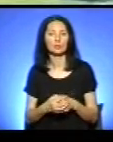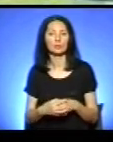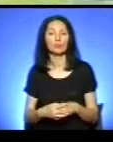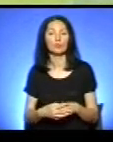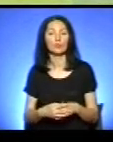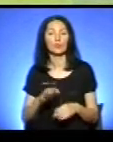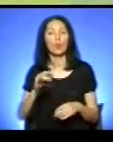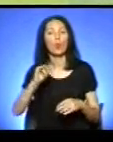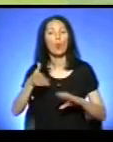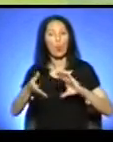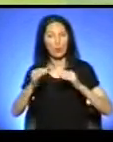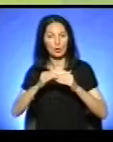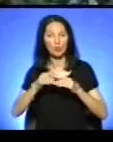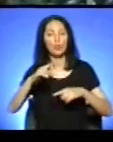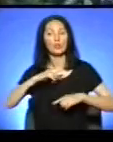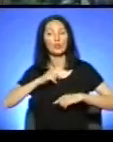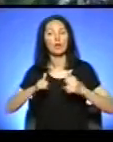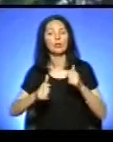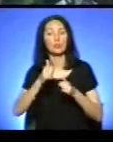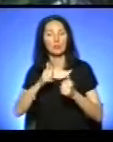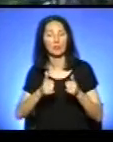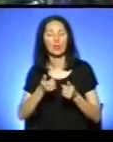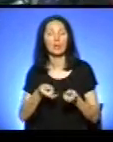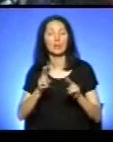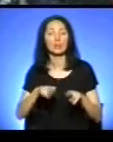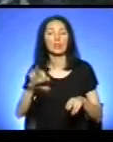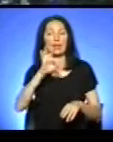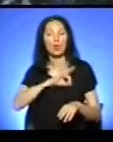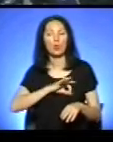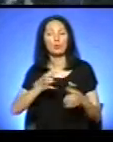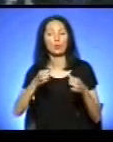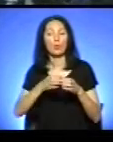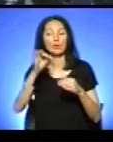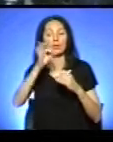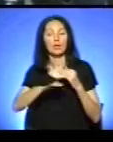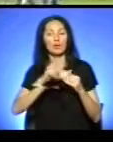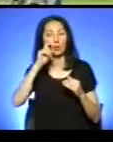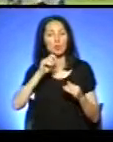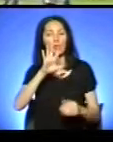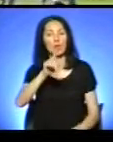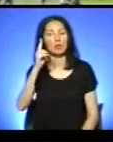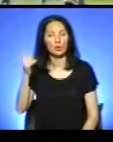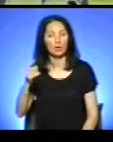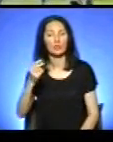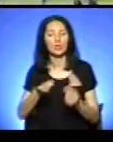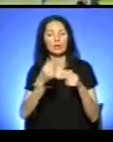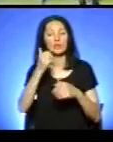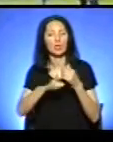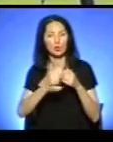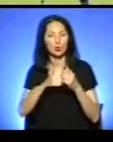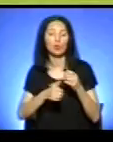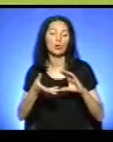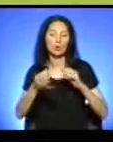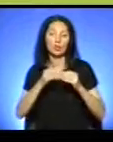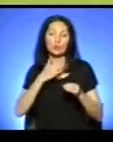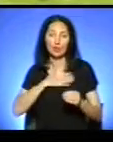У підсумку, фінальний поєдинок завершився на користь команди із Західної України 5-1. Гравці Херсонської команди результатом